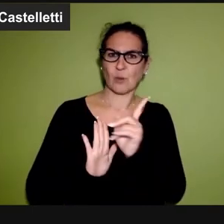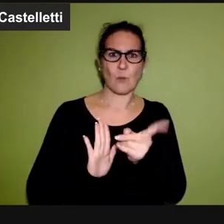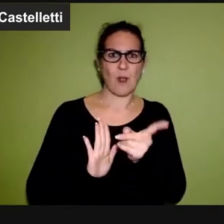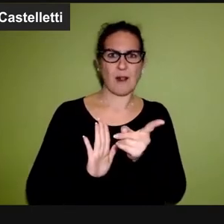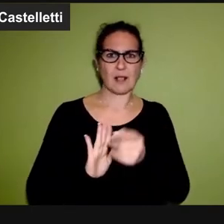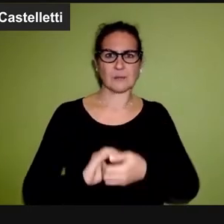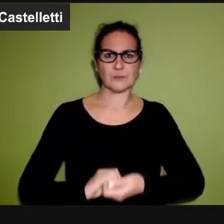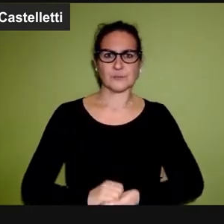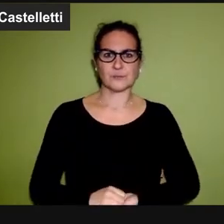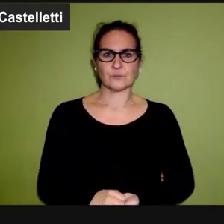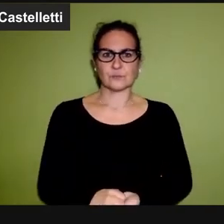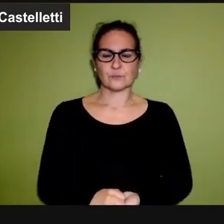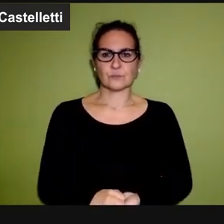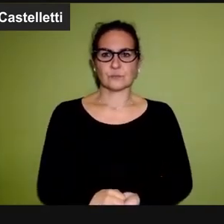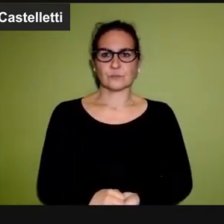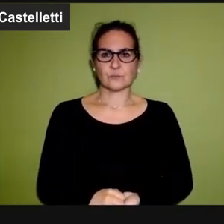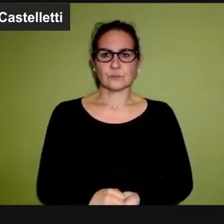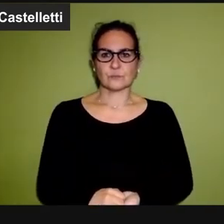cosa ha portato?